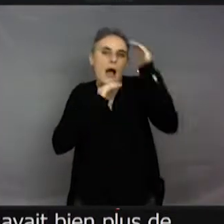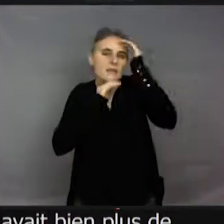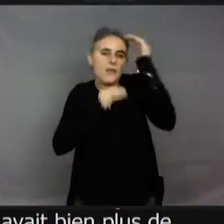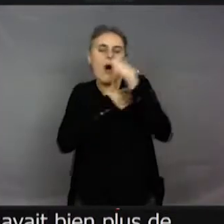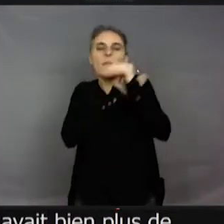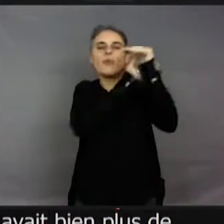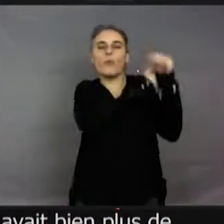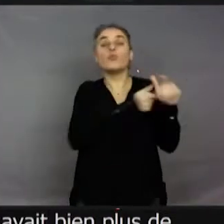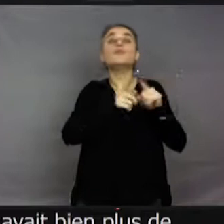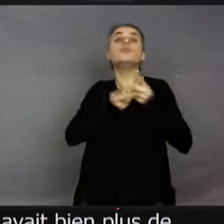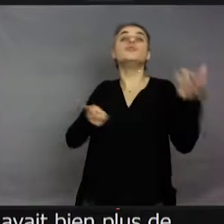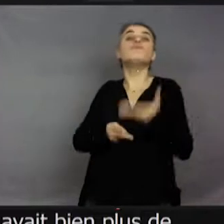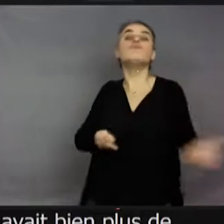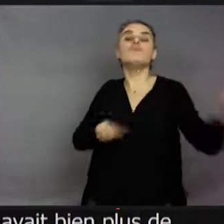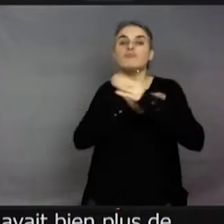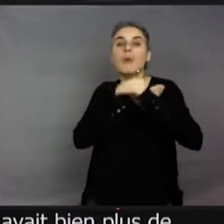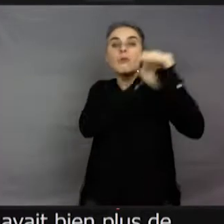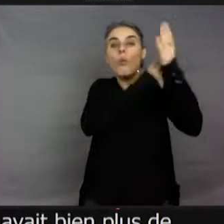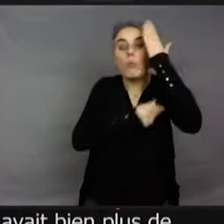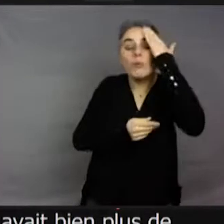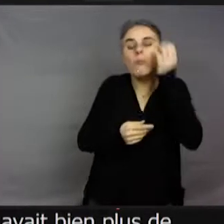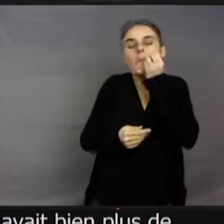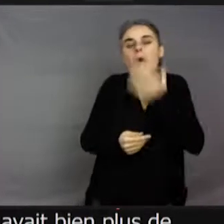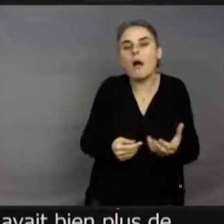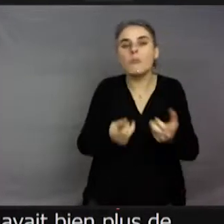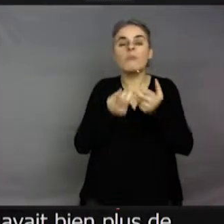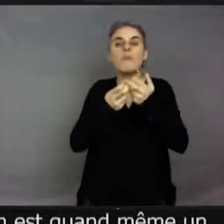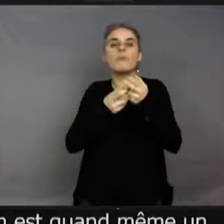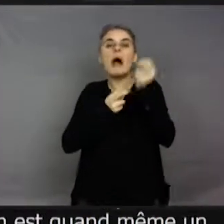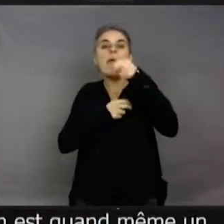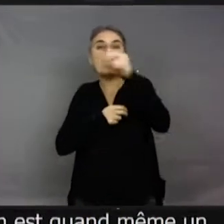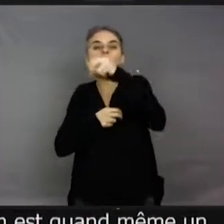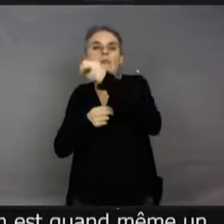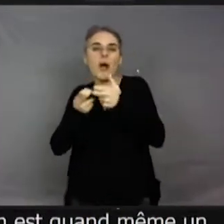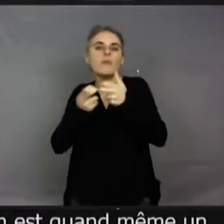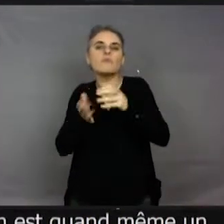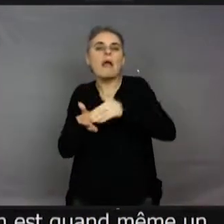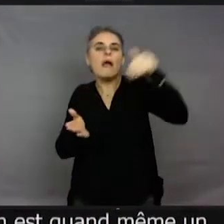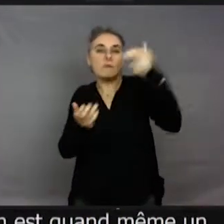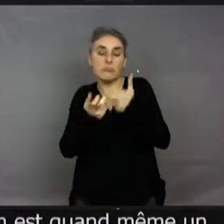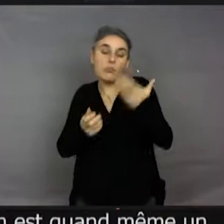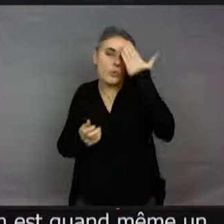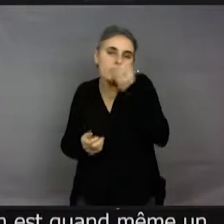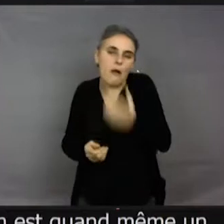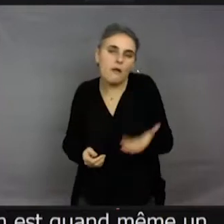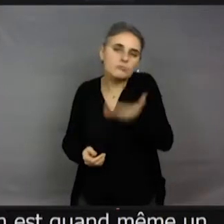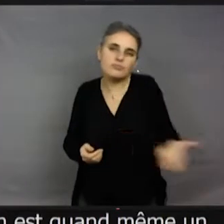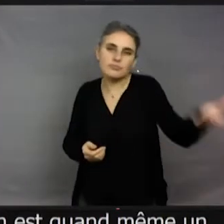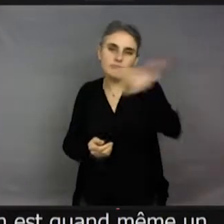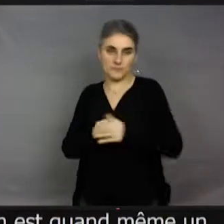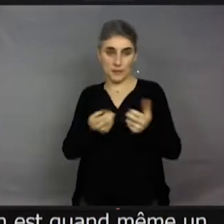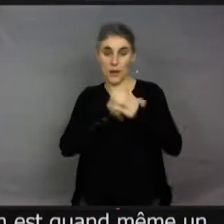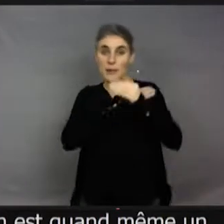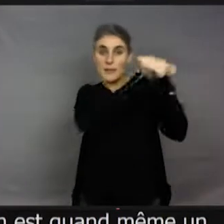le mot papillon est quand même un mot clé, comme le mot abeille est quand même un mot clé qu'on est un peu obligé d'utiliser. Bon, là, je suis allé sur les papillons de nuit, c'est une